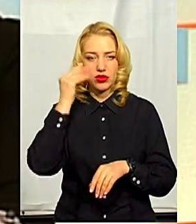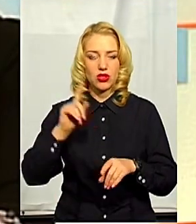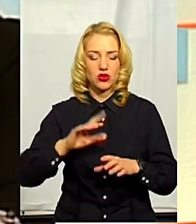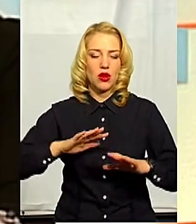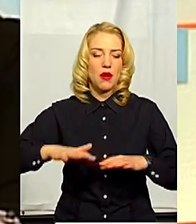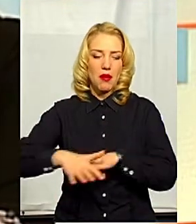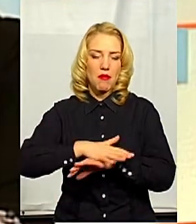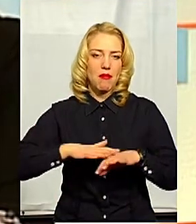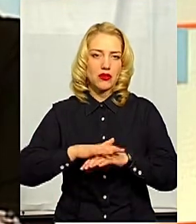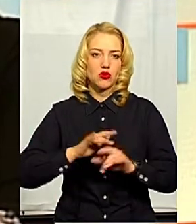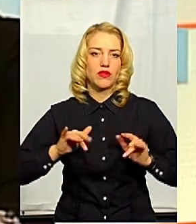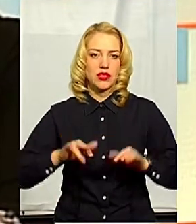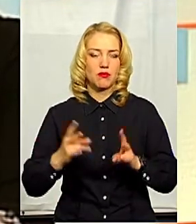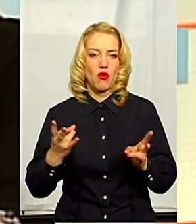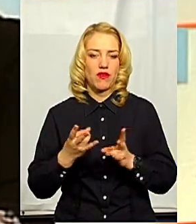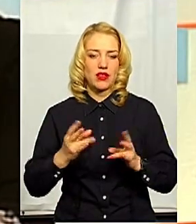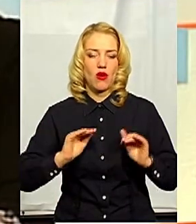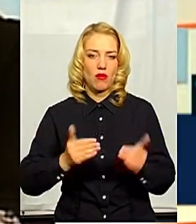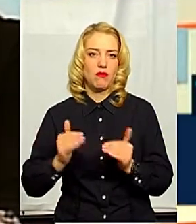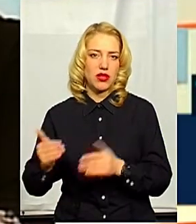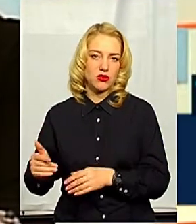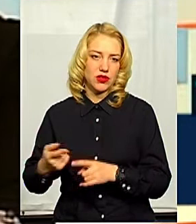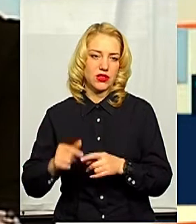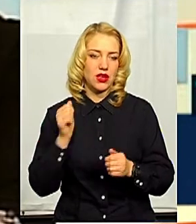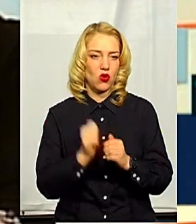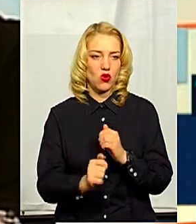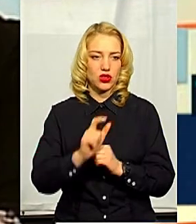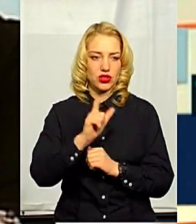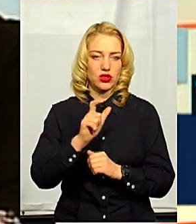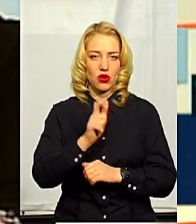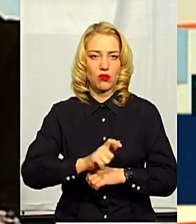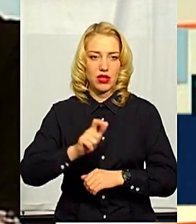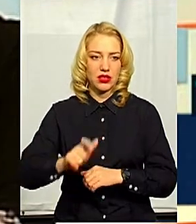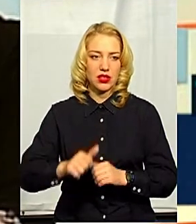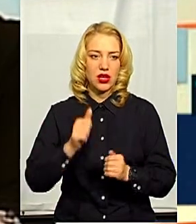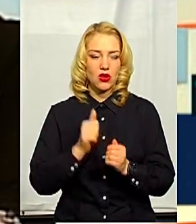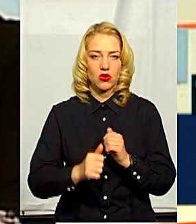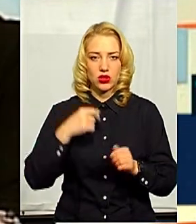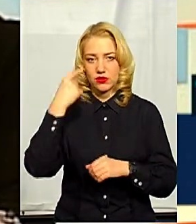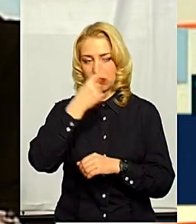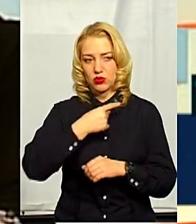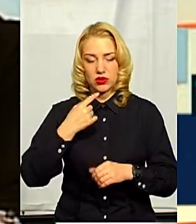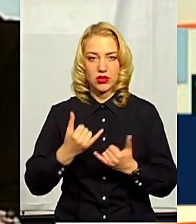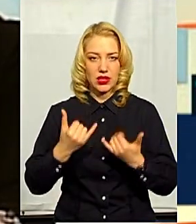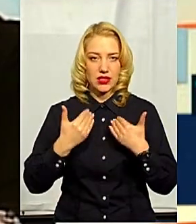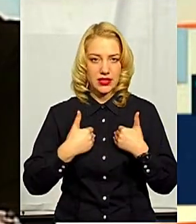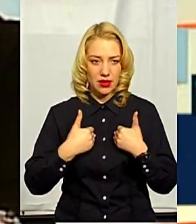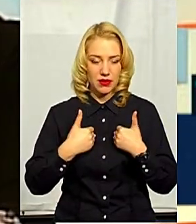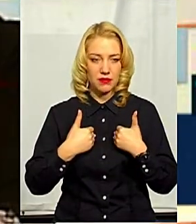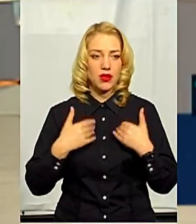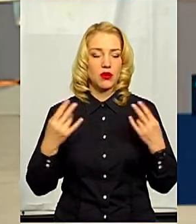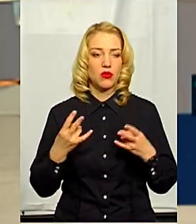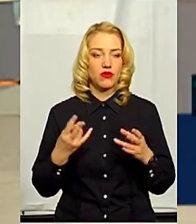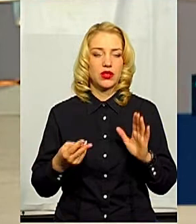повинні обмежуватись. Кожен з громадян, кожен індивідуально і для себе, я думаю,